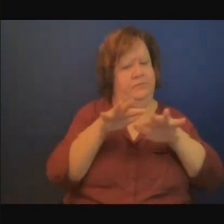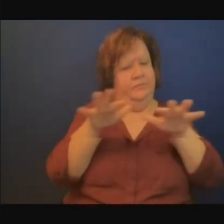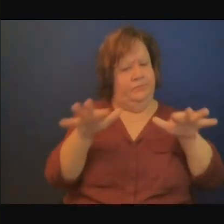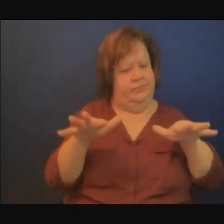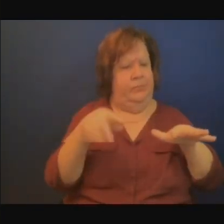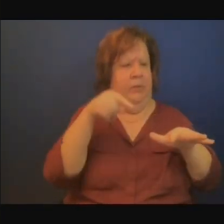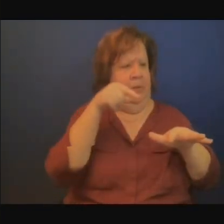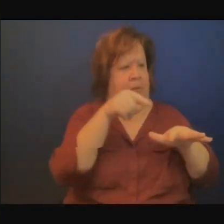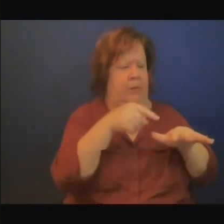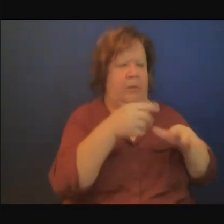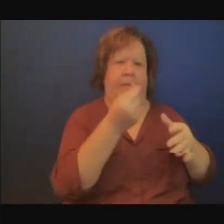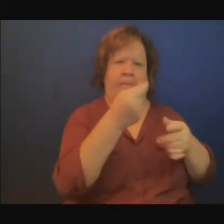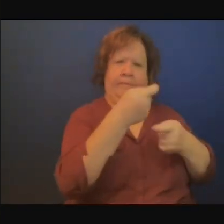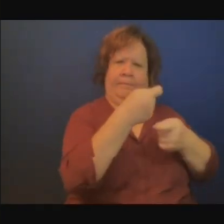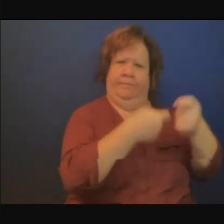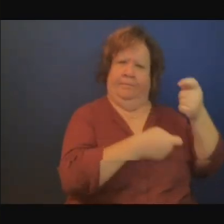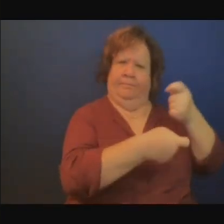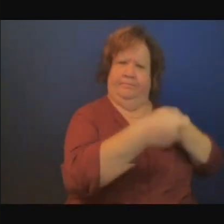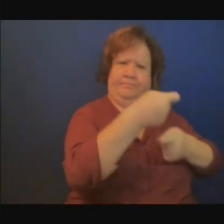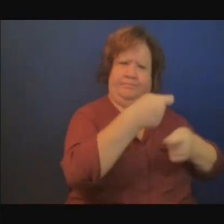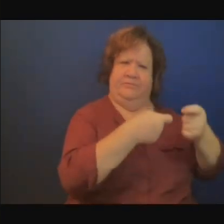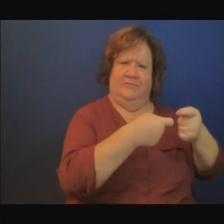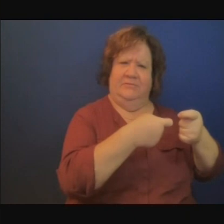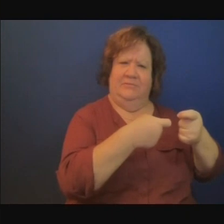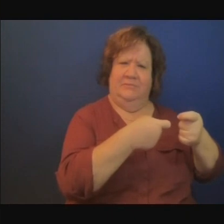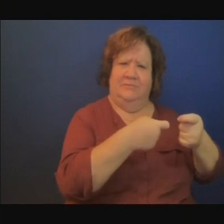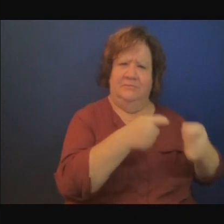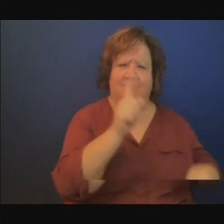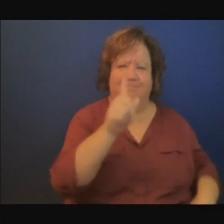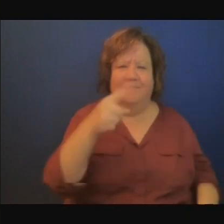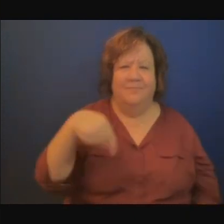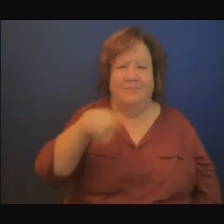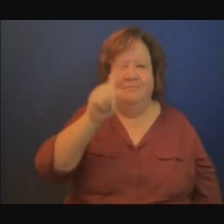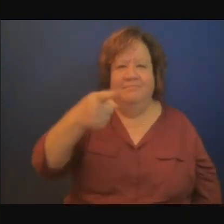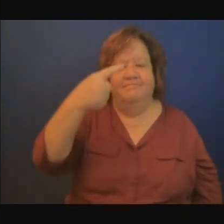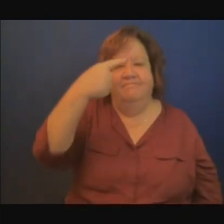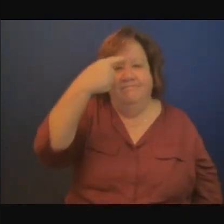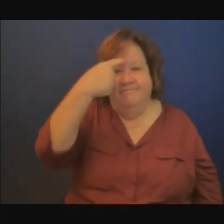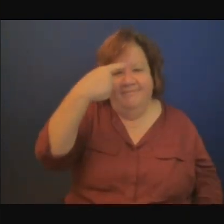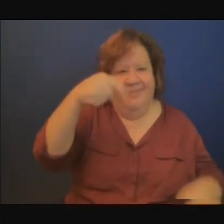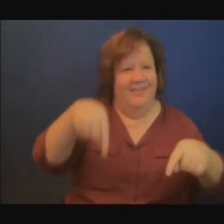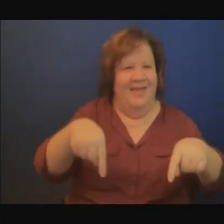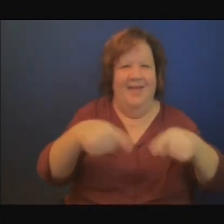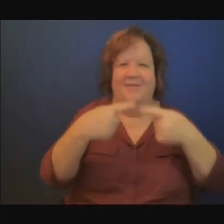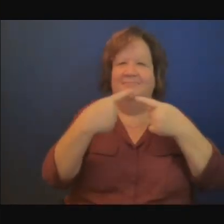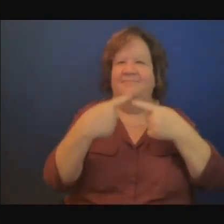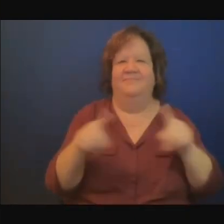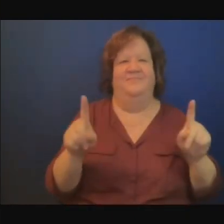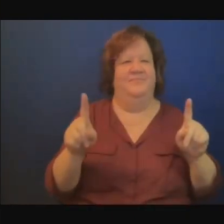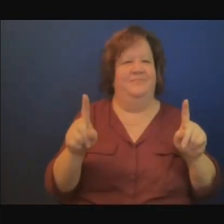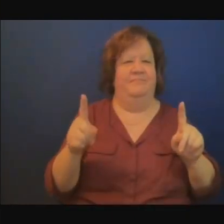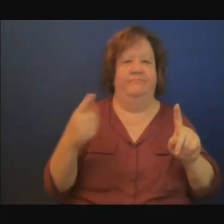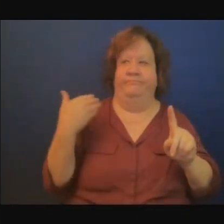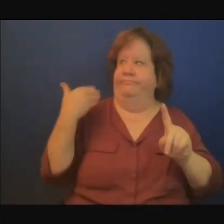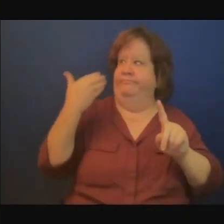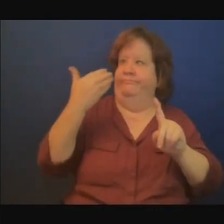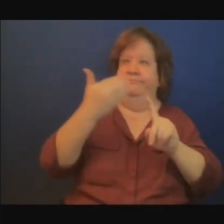le secteur privé peut bel et bien jouer un rôle capital dans la lutte contre les changements climatiques mais mon point de vue est qu'il faut